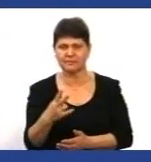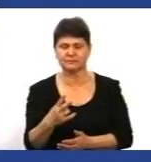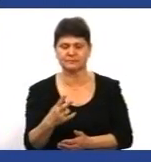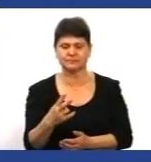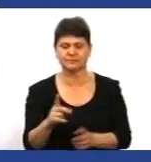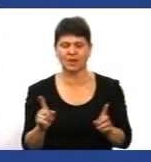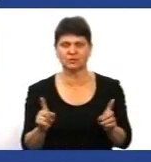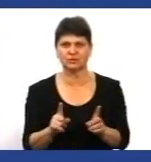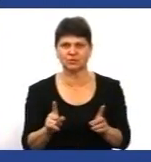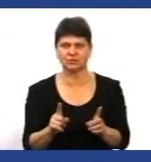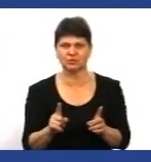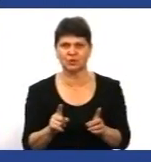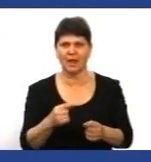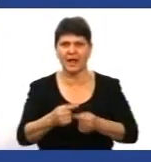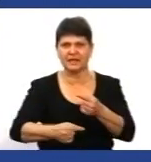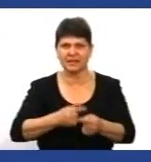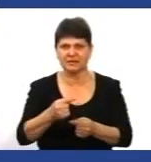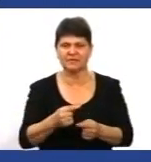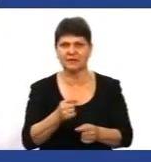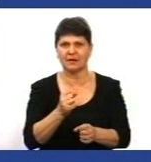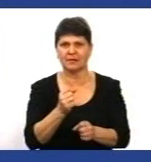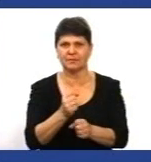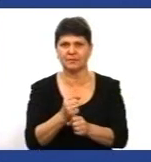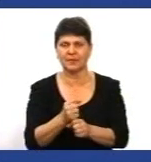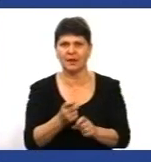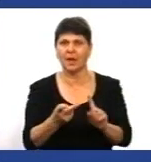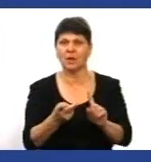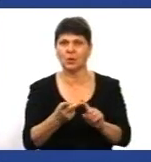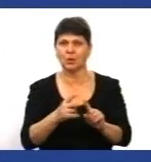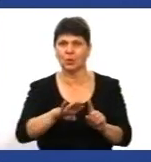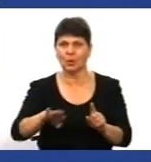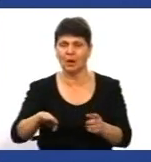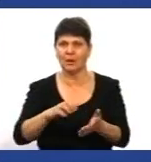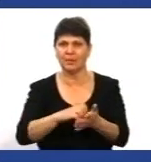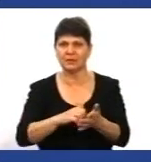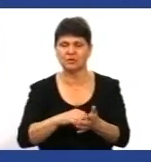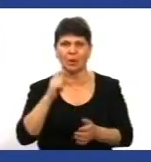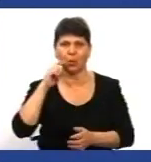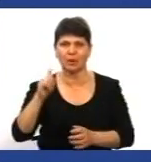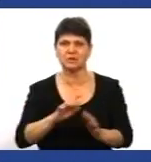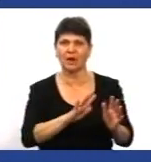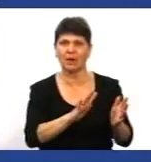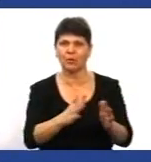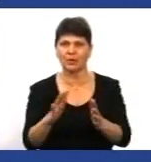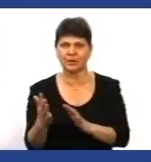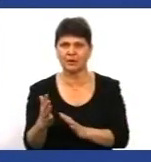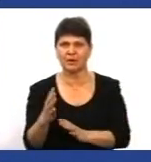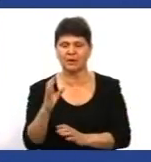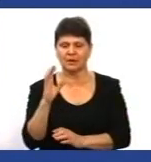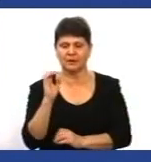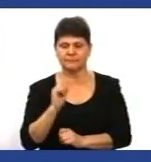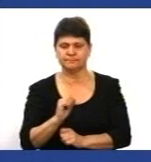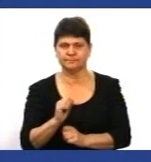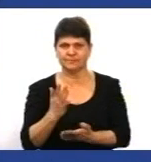традиційні представники істеблішменту. Друга причина – внутрі українські події і дуже серйозне незадоволення діючої